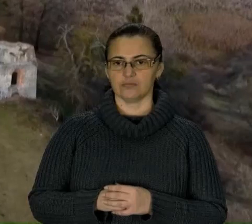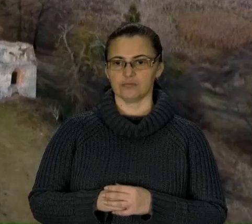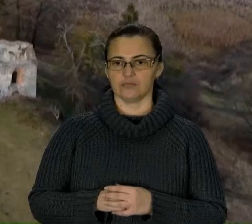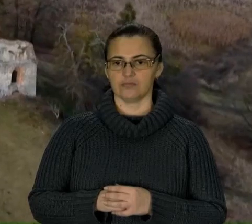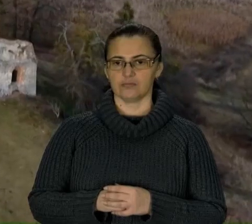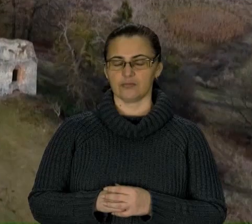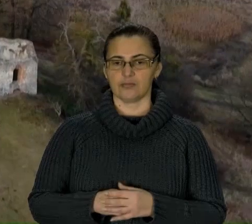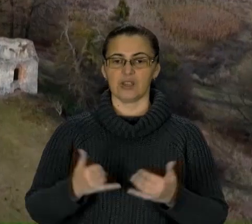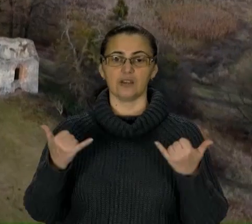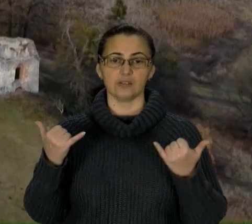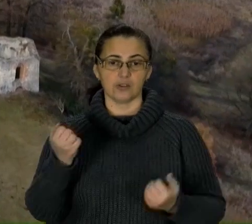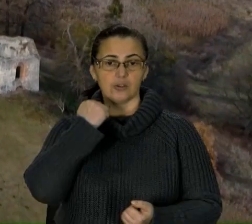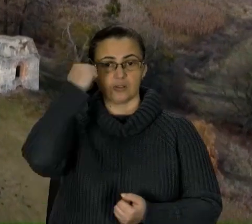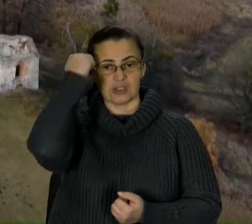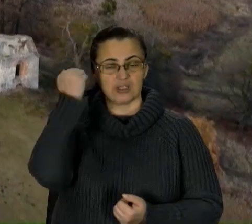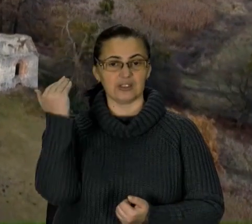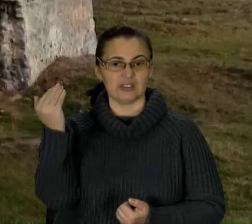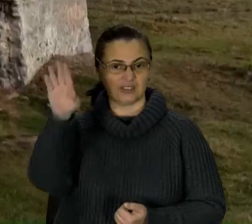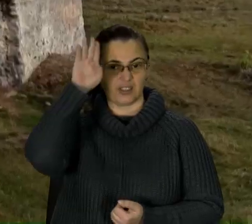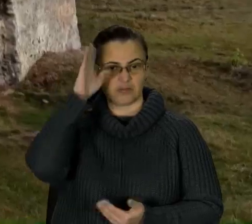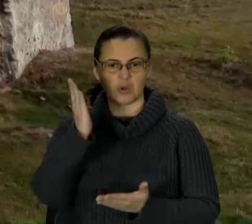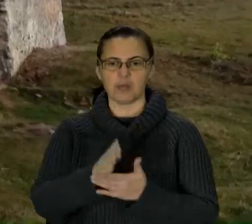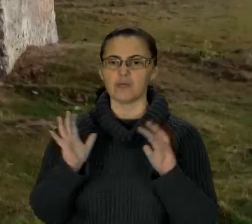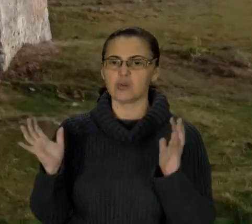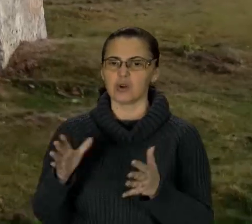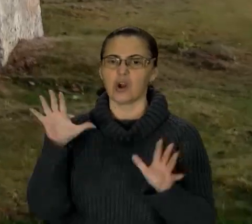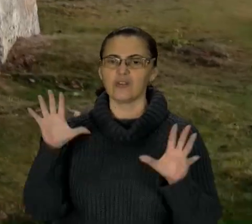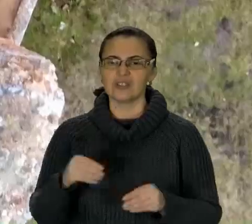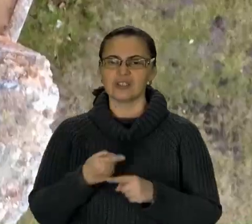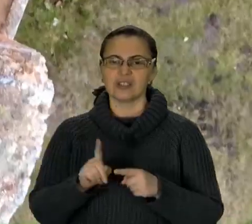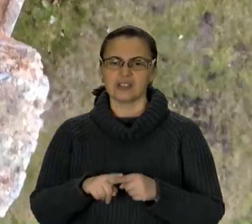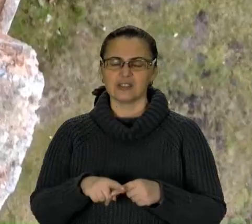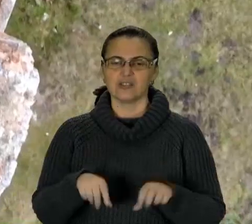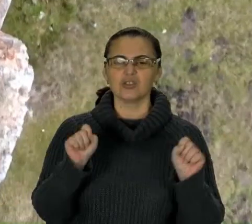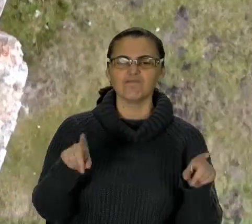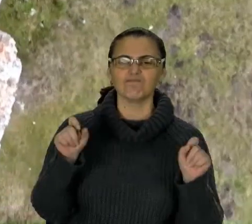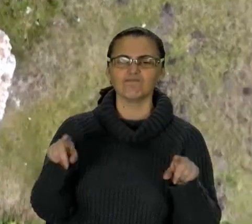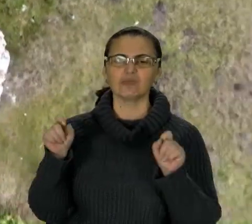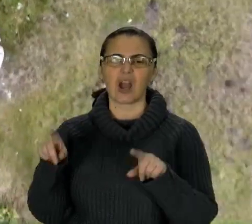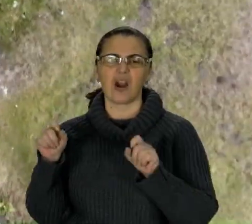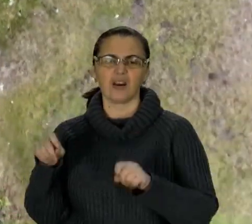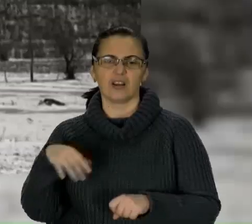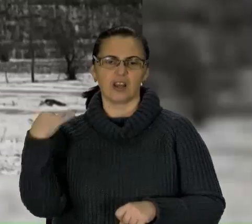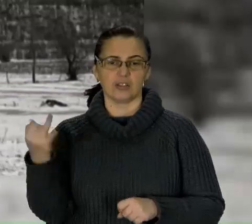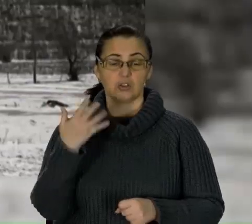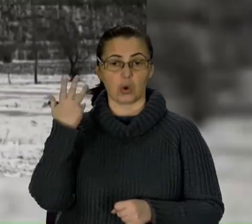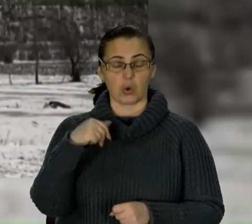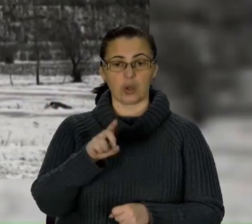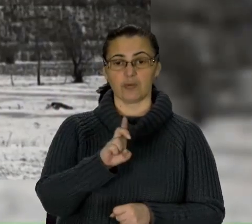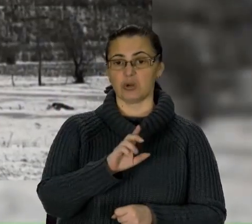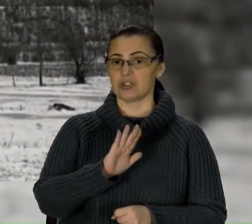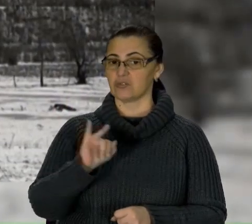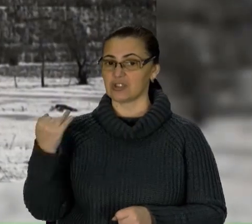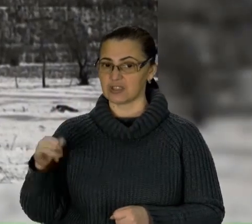Сьогодні завдяки йому маємо збережені усі ці перлини історії, не лише зовні. Коли Борис Возницький почав працювати,